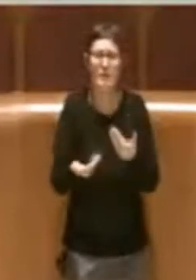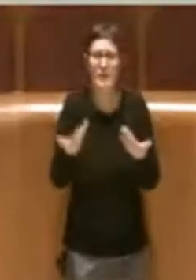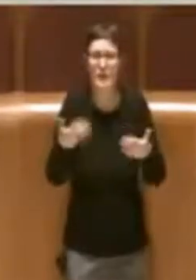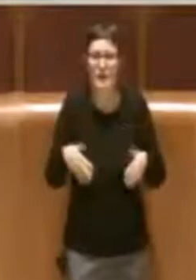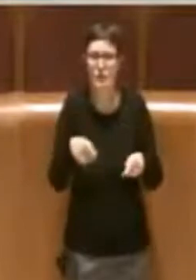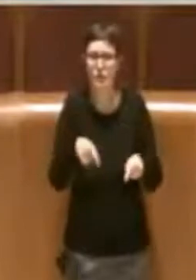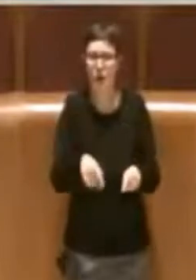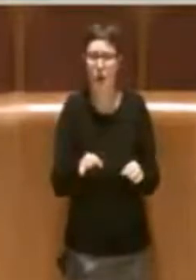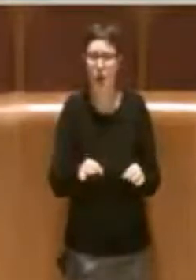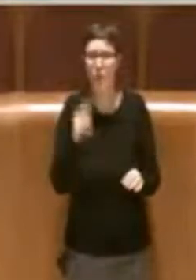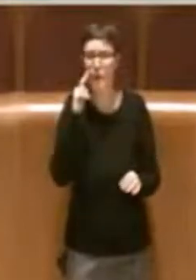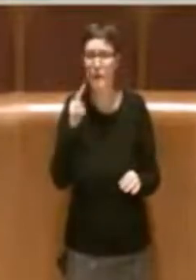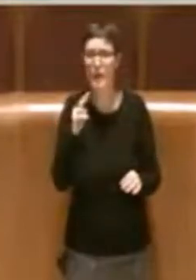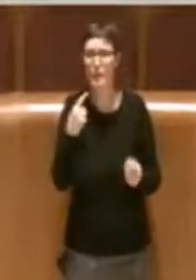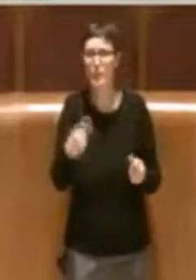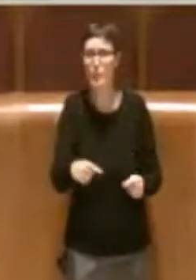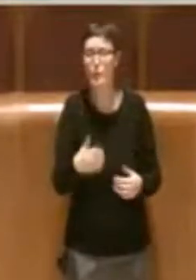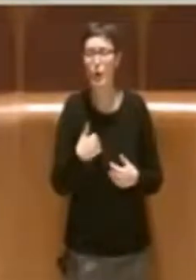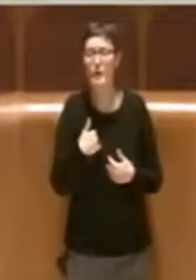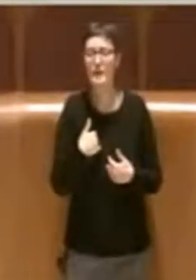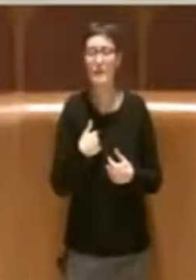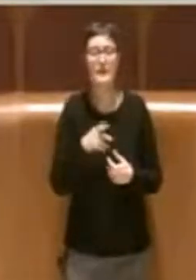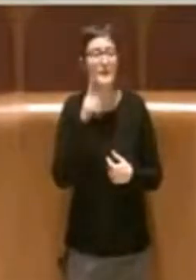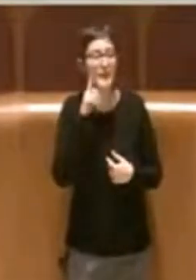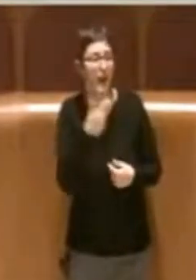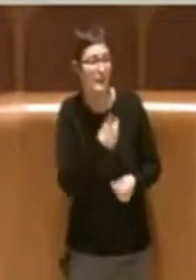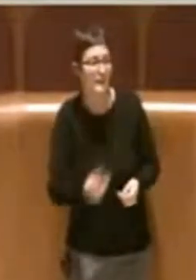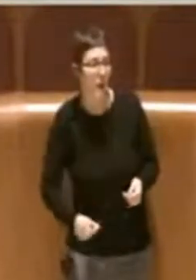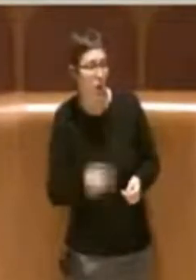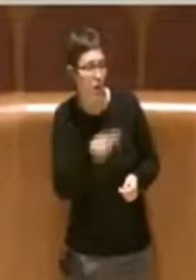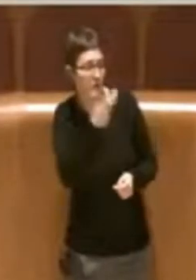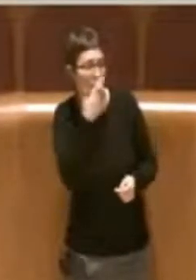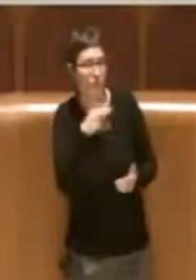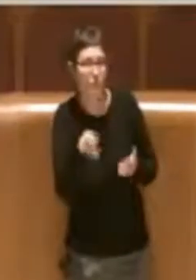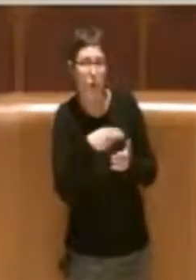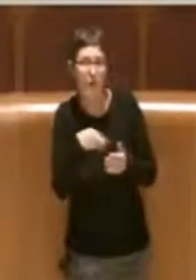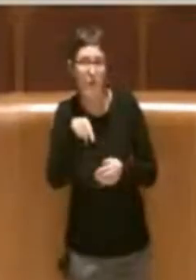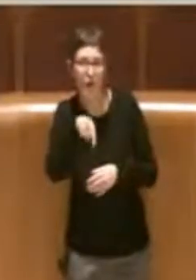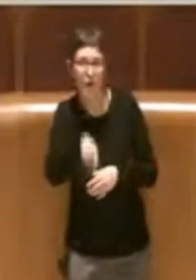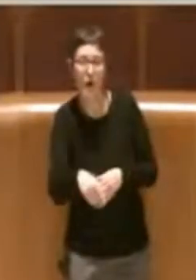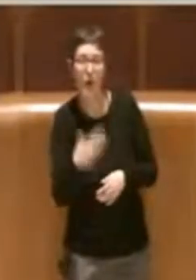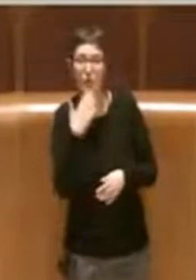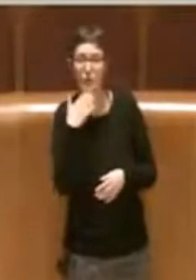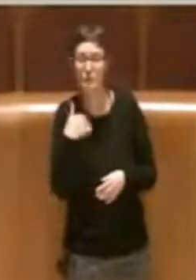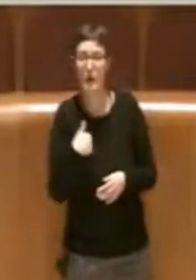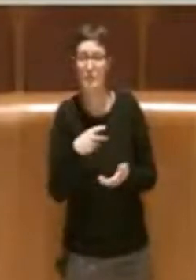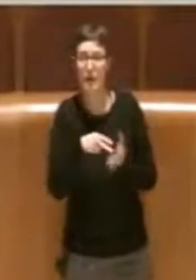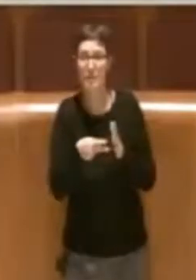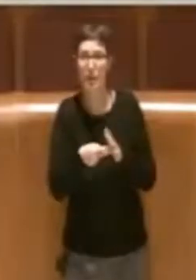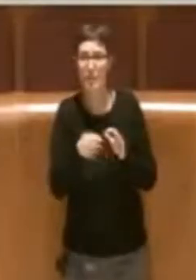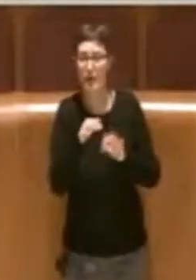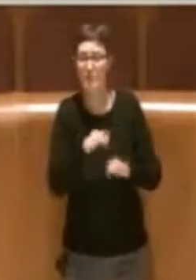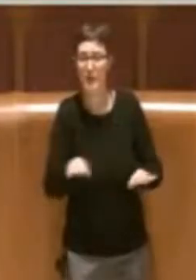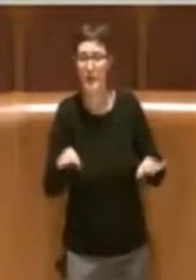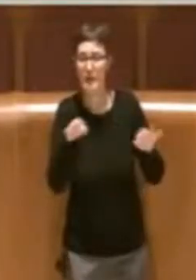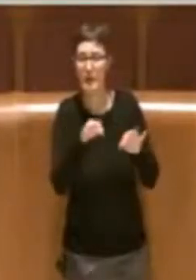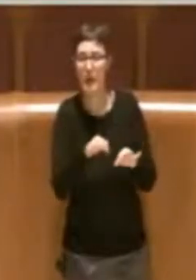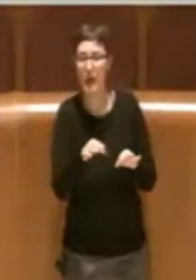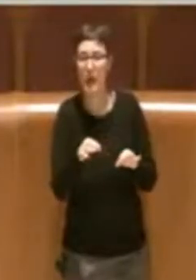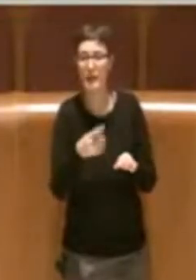di vista, se poi la consigliera lo vuole votare oggi, non c'è nessun tipo di problema, noi siamo